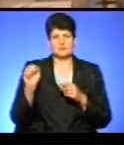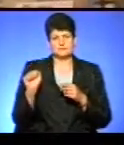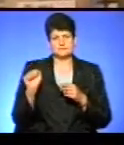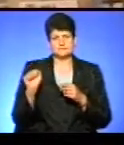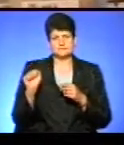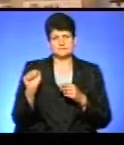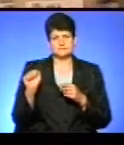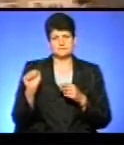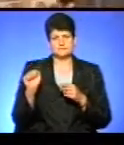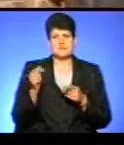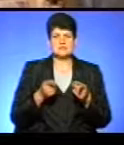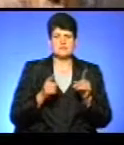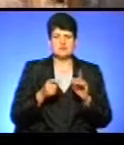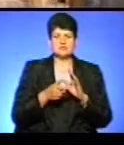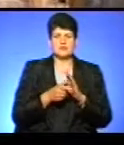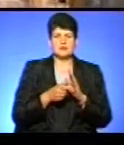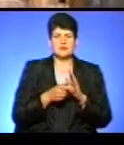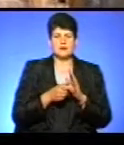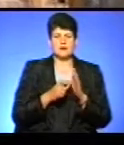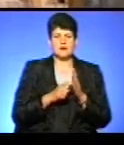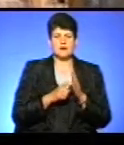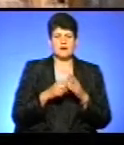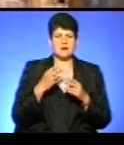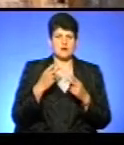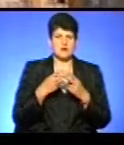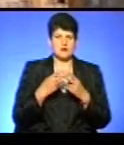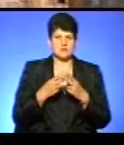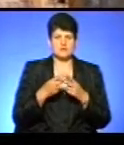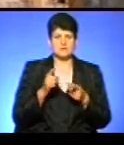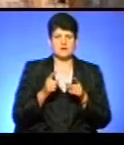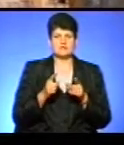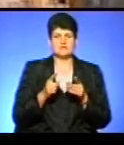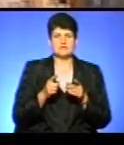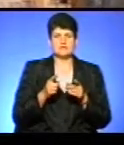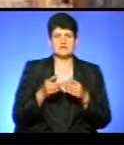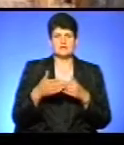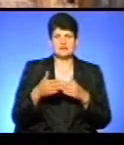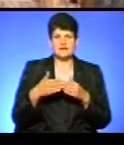Справжні камера, справжні двері з 10-ї камери.